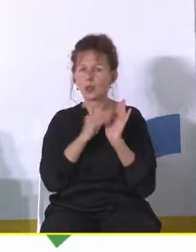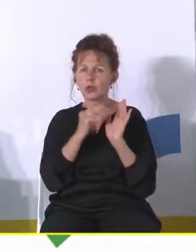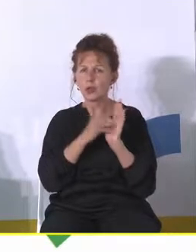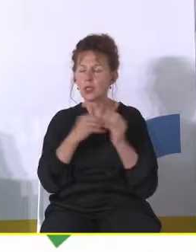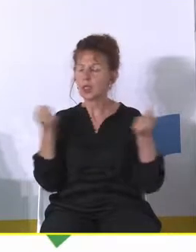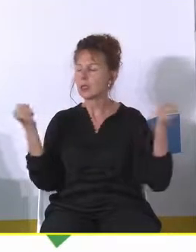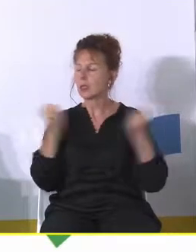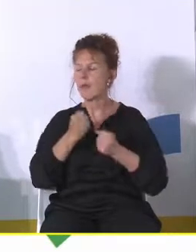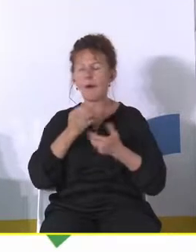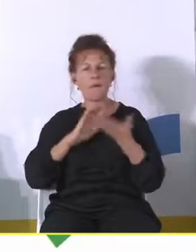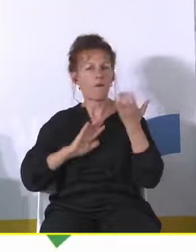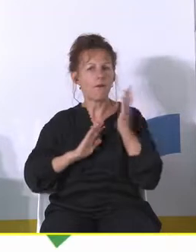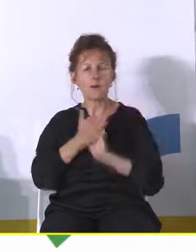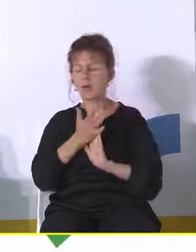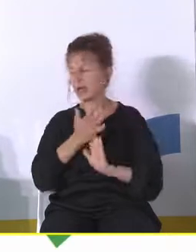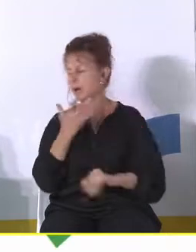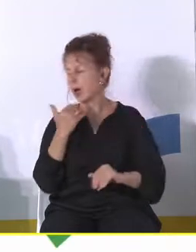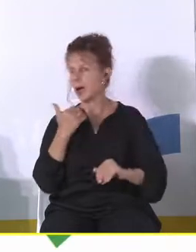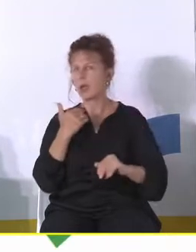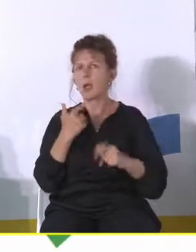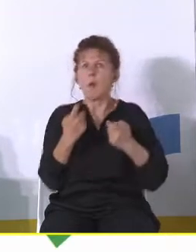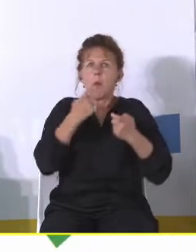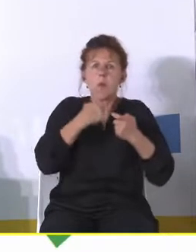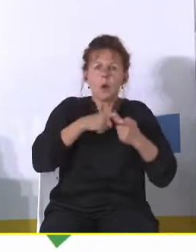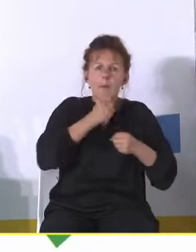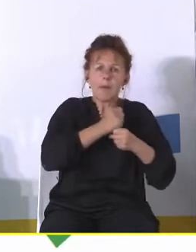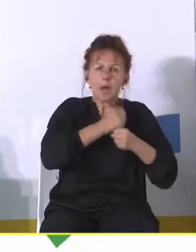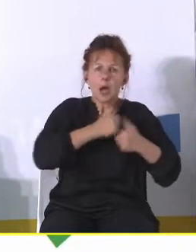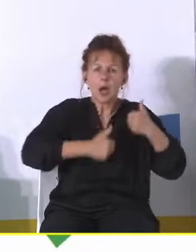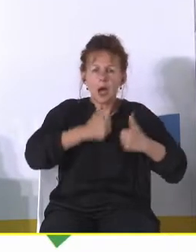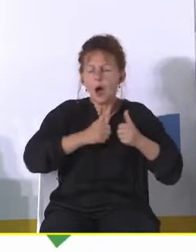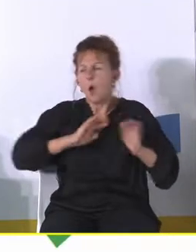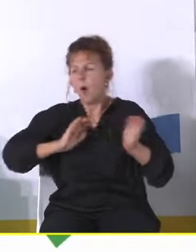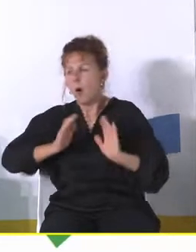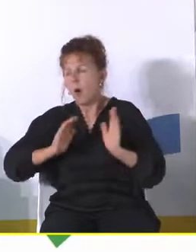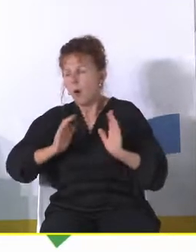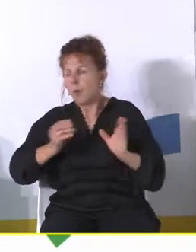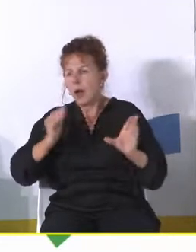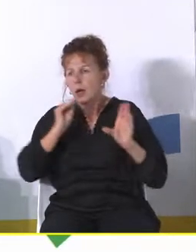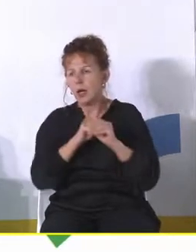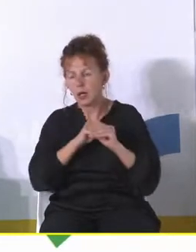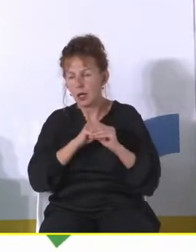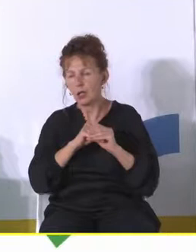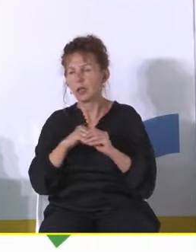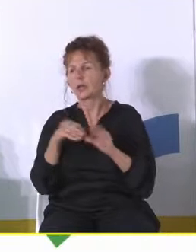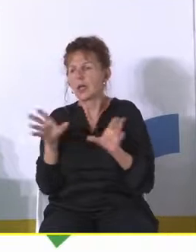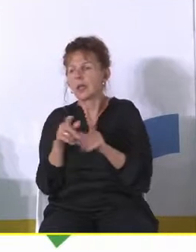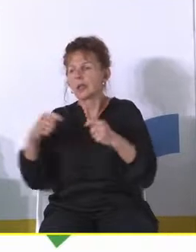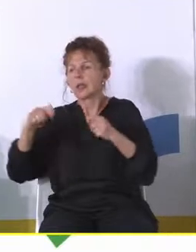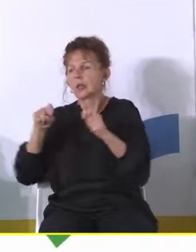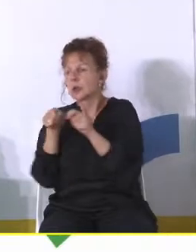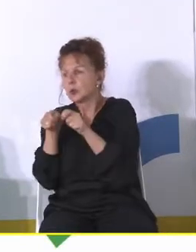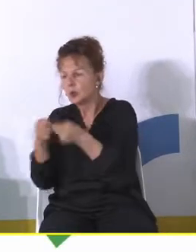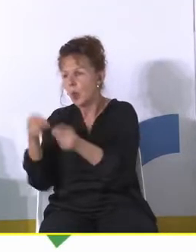silnego wypalenia konieczność łączenia pracy zawodowej z opieką nad dziećmi z poniekąd przymuszaniem